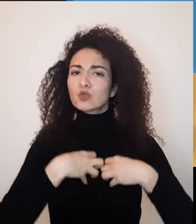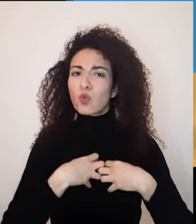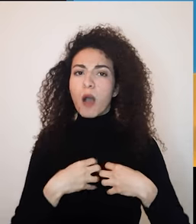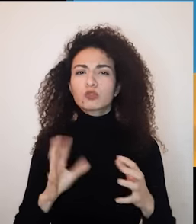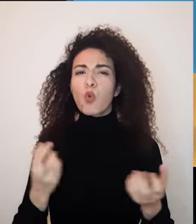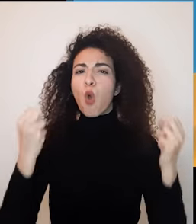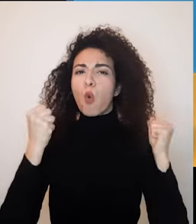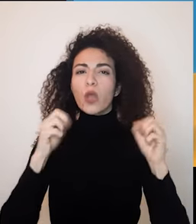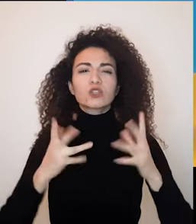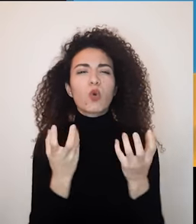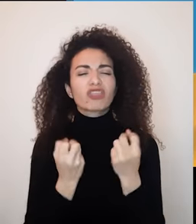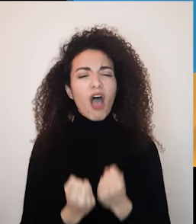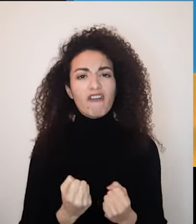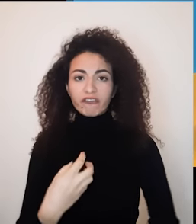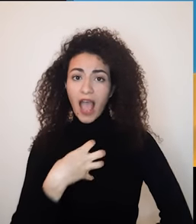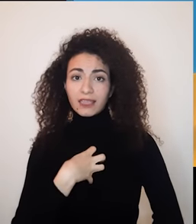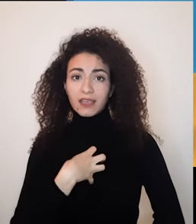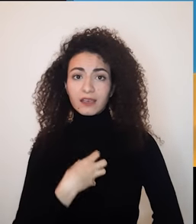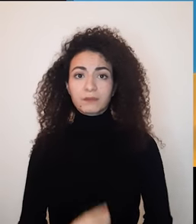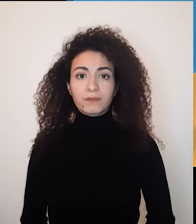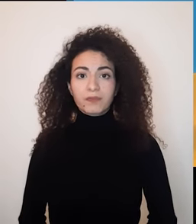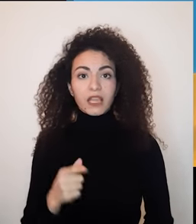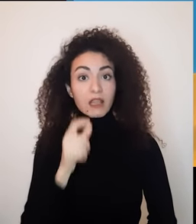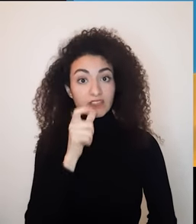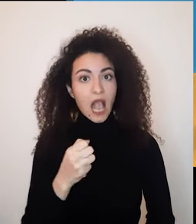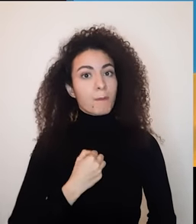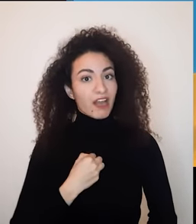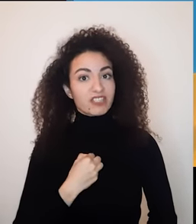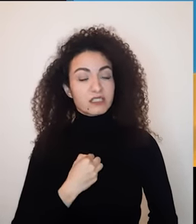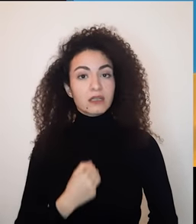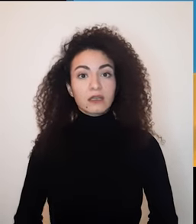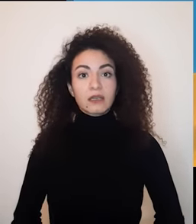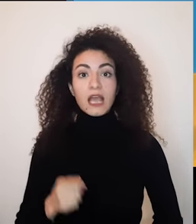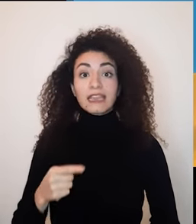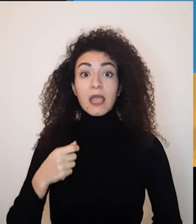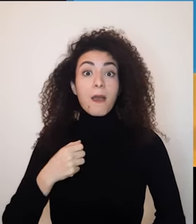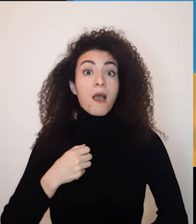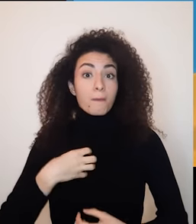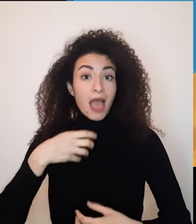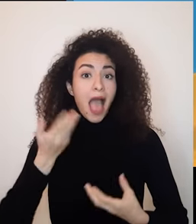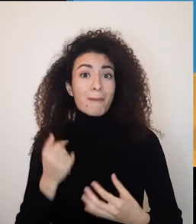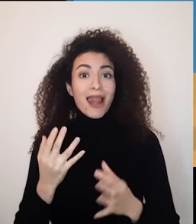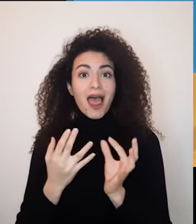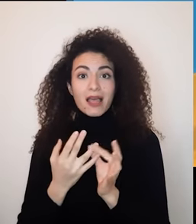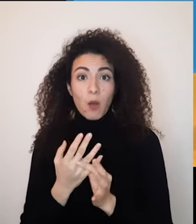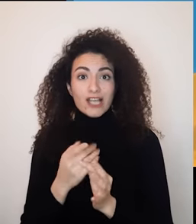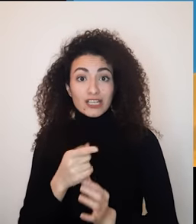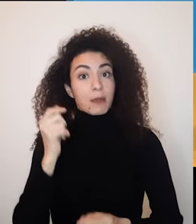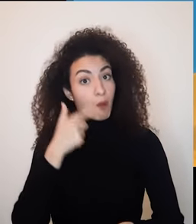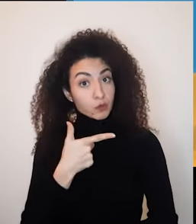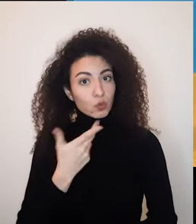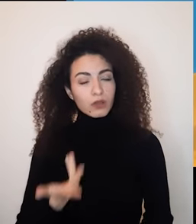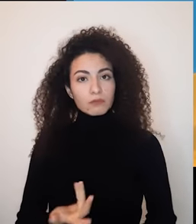الإيجابية والسلبية ونقاط القوة والضعف لدي؟ هل عندي سقة بذاتي؟ هل بعتبر نفسي شخص سعيد قبل